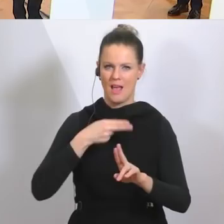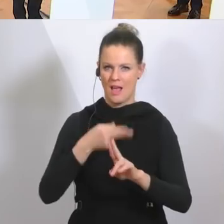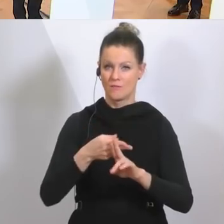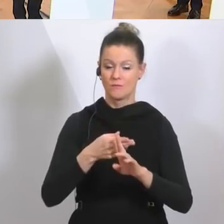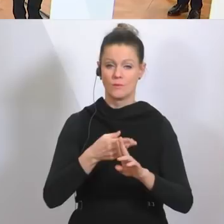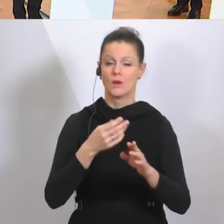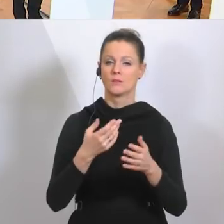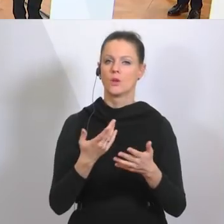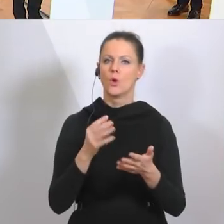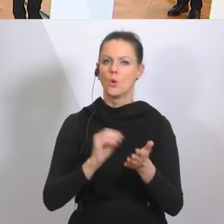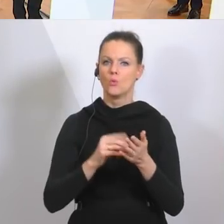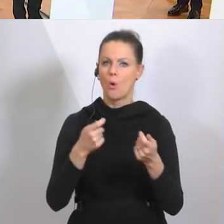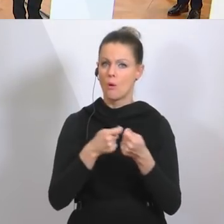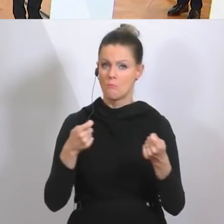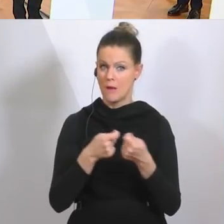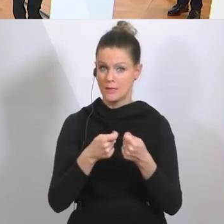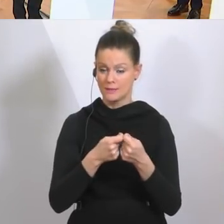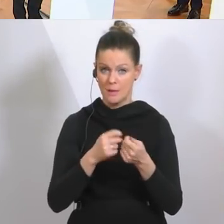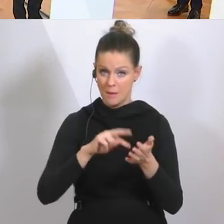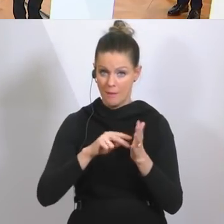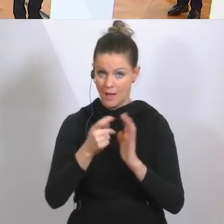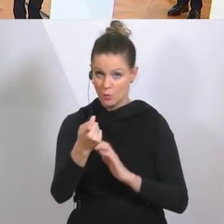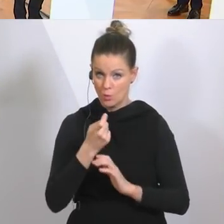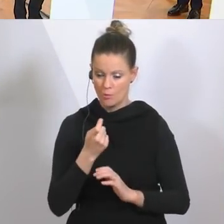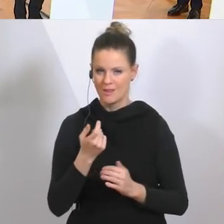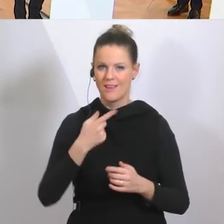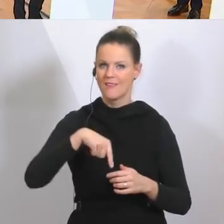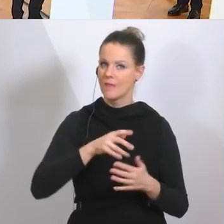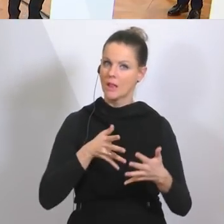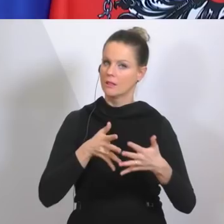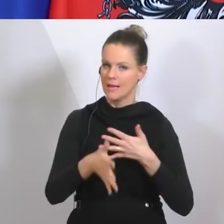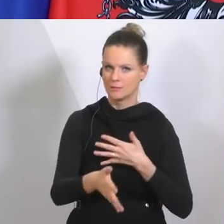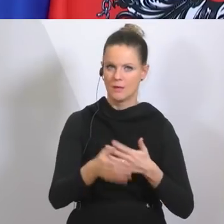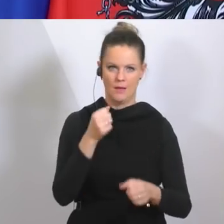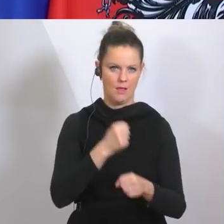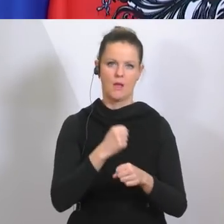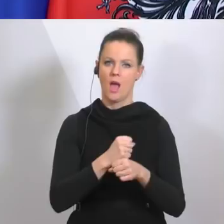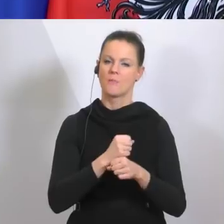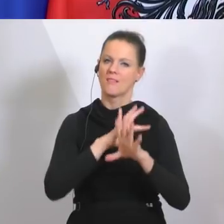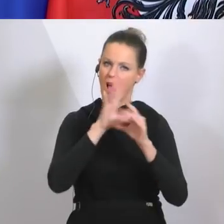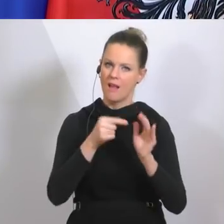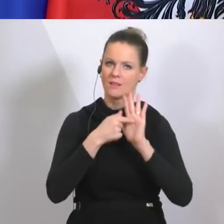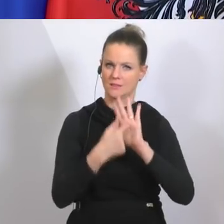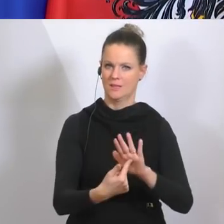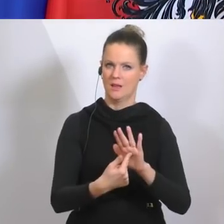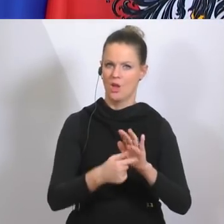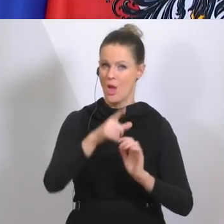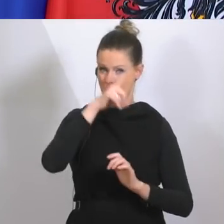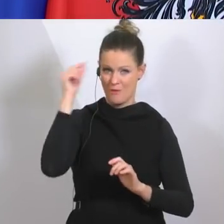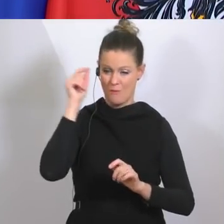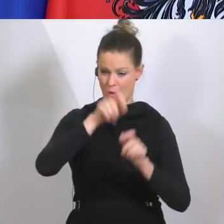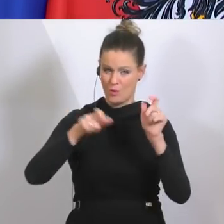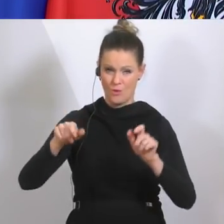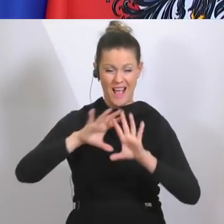Maßnahmen geplant? So wie vorhin schon beantwortet, wir arbeiten transparent. Wir teilen mit der Bevölkerung alle